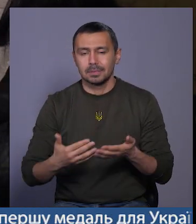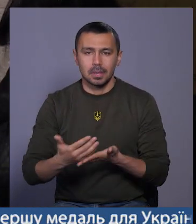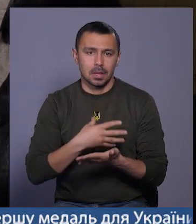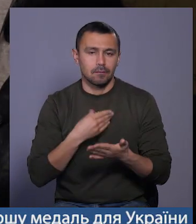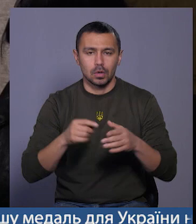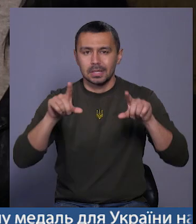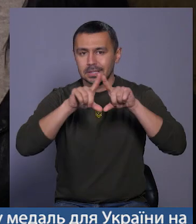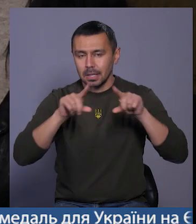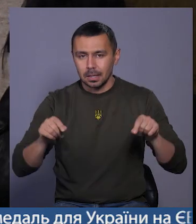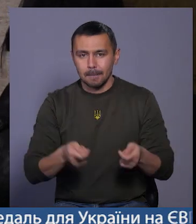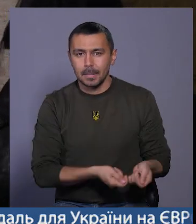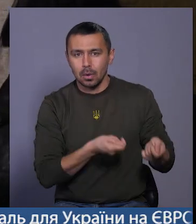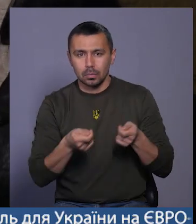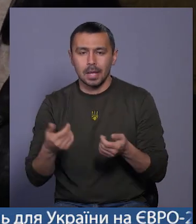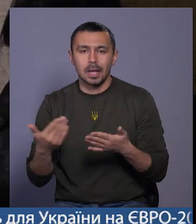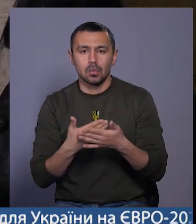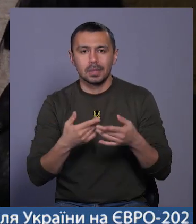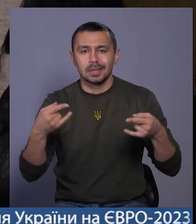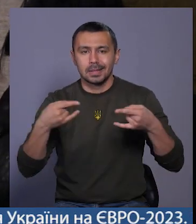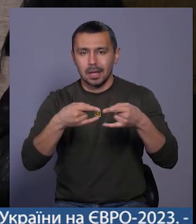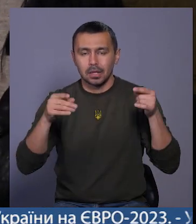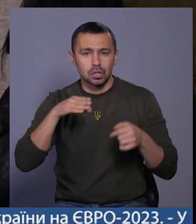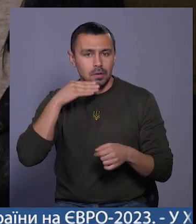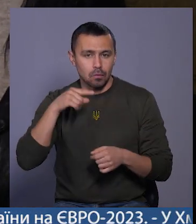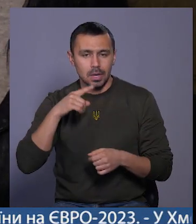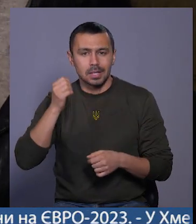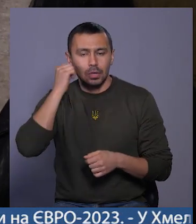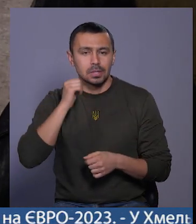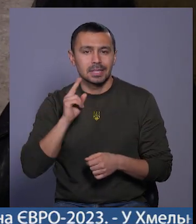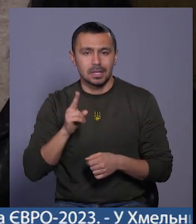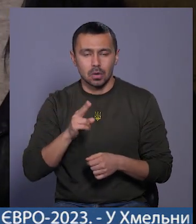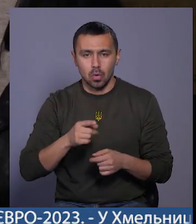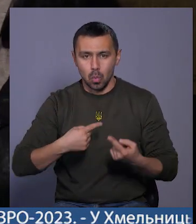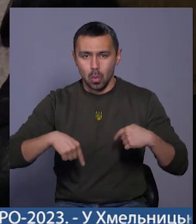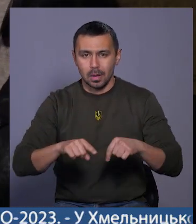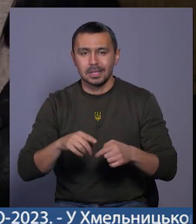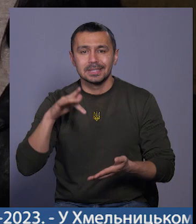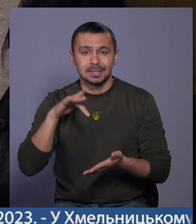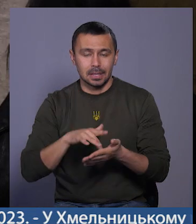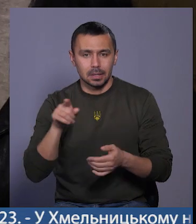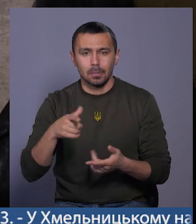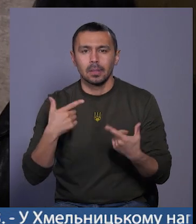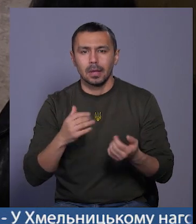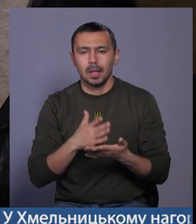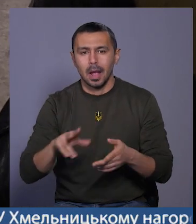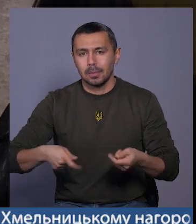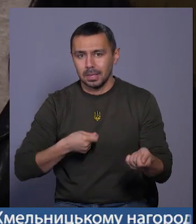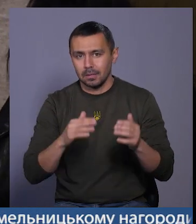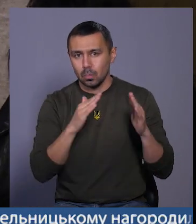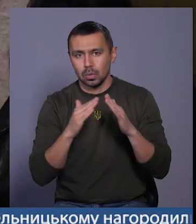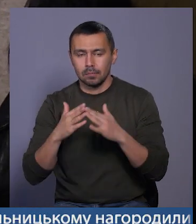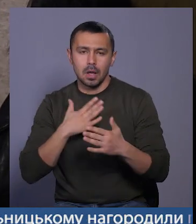своїх закладах, так і приносити на кінотер Чепченка. Якщо ми говоримо за старостинські округи, то, звичайно, що центри старостинських округів, там, де є адміністративні будівлі,